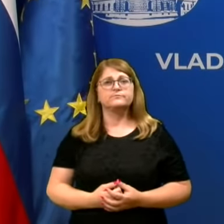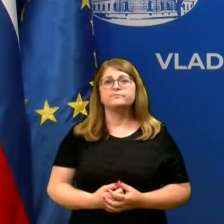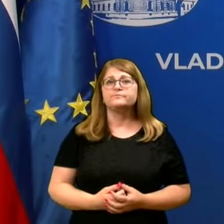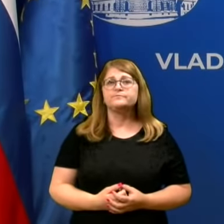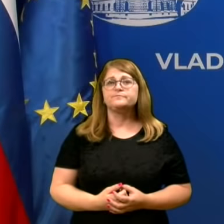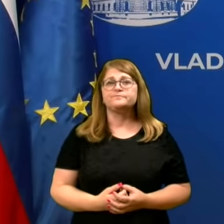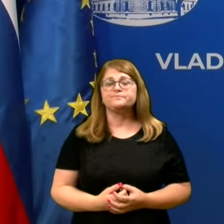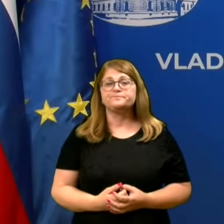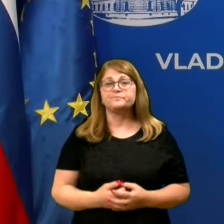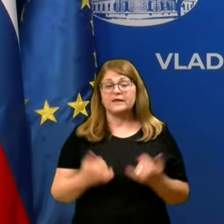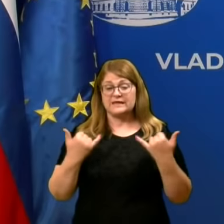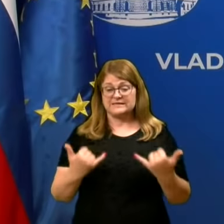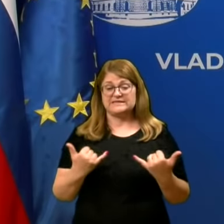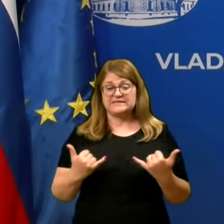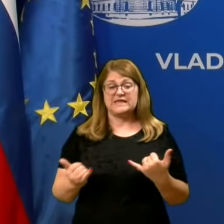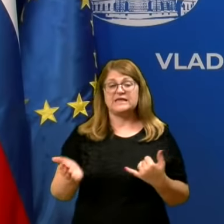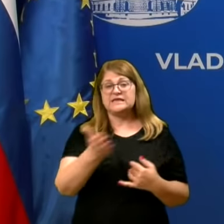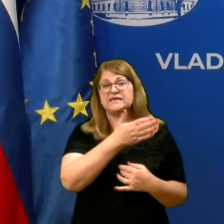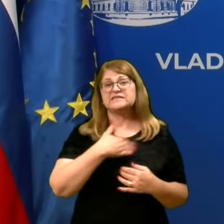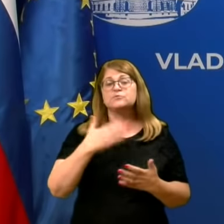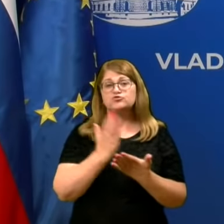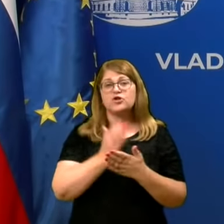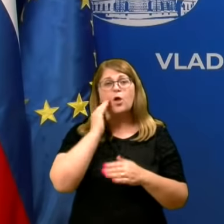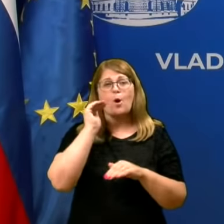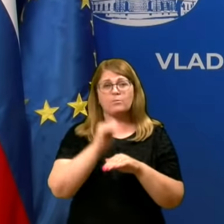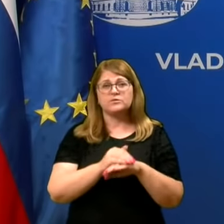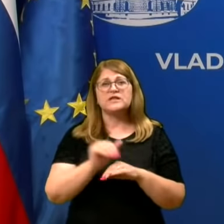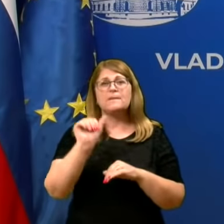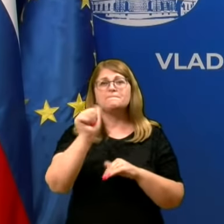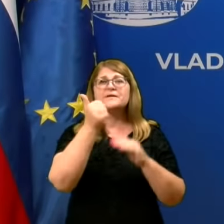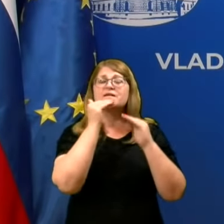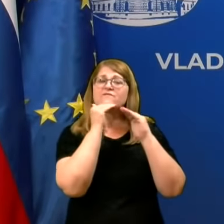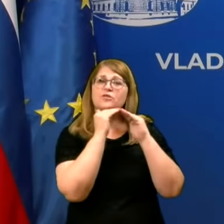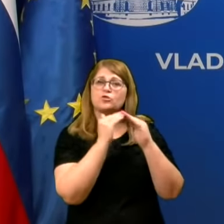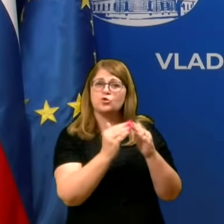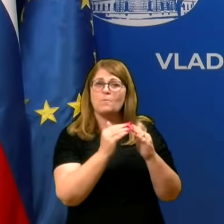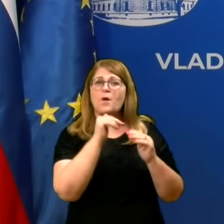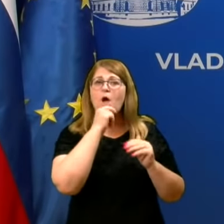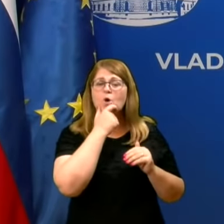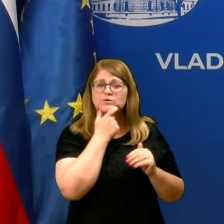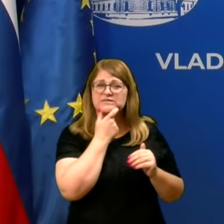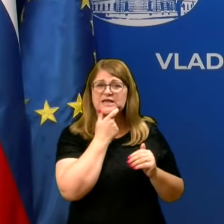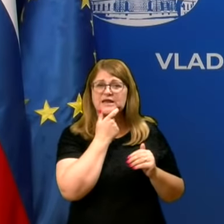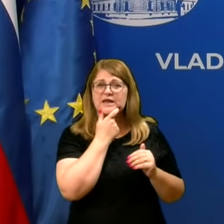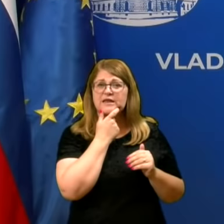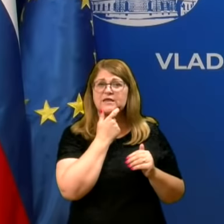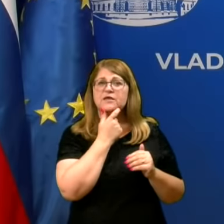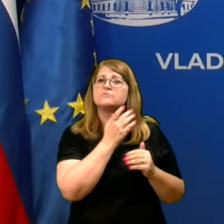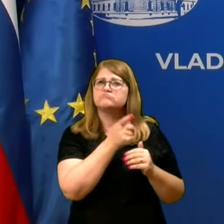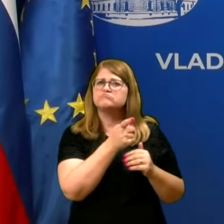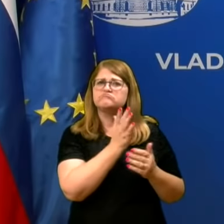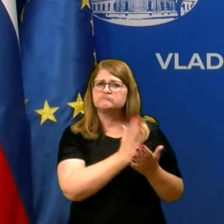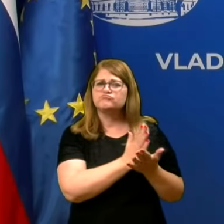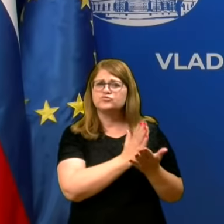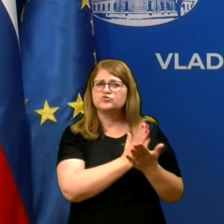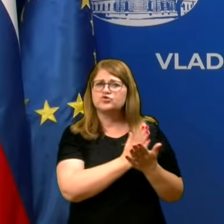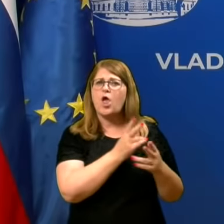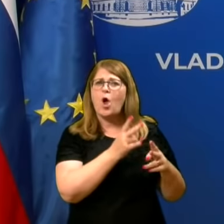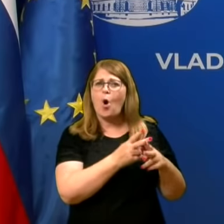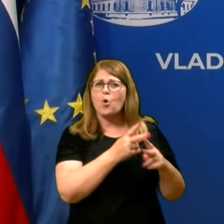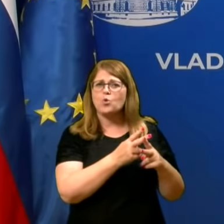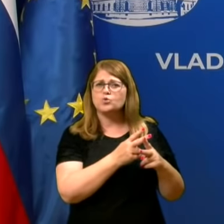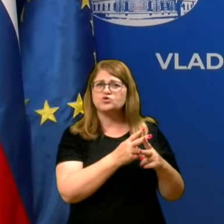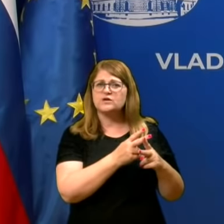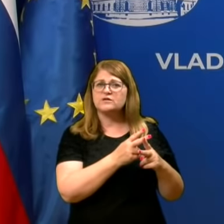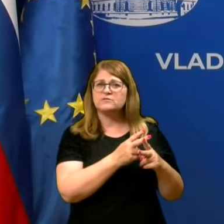Zdaj smo že opazili pred nekaj dnevi, da prvi dom ostarelih pravzaprav maže je že okužen